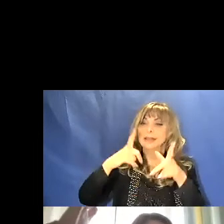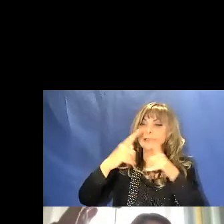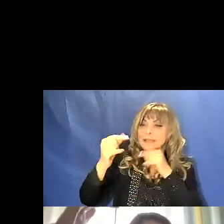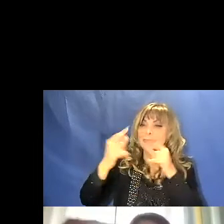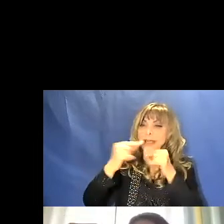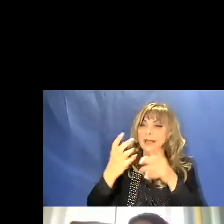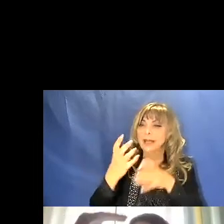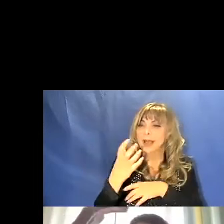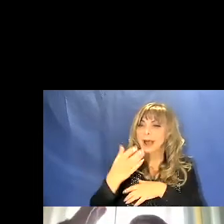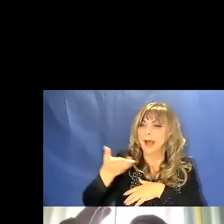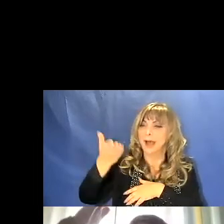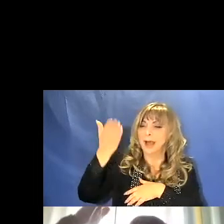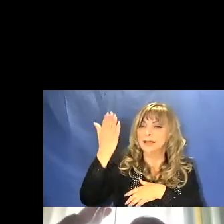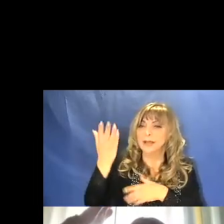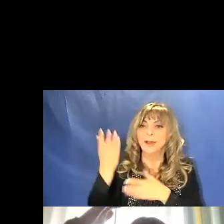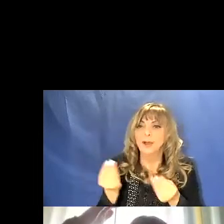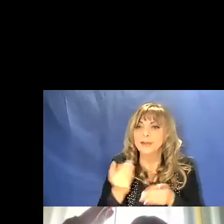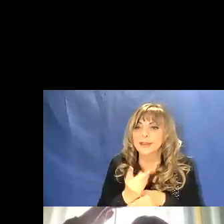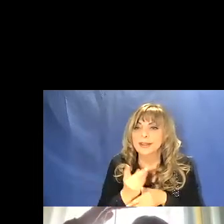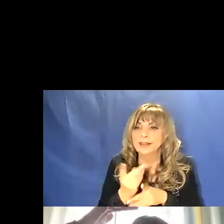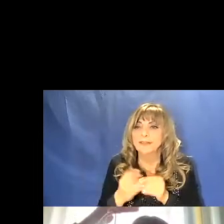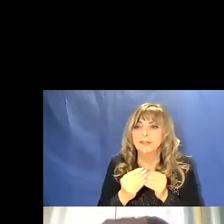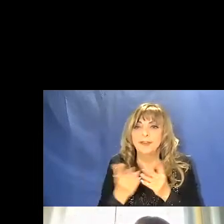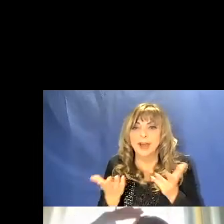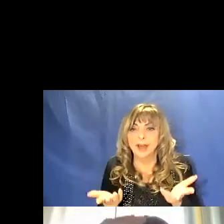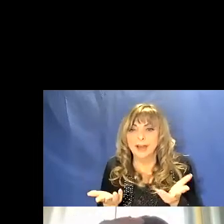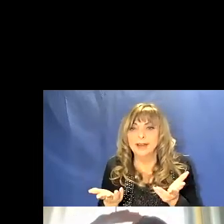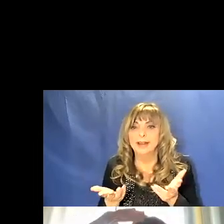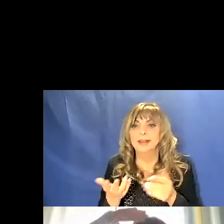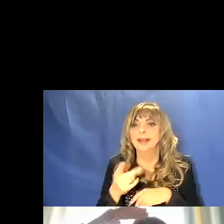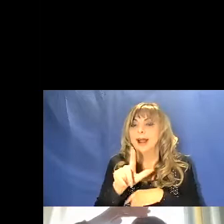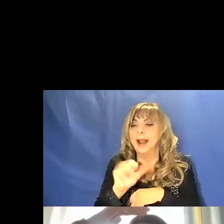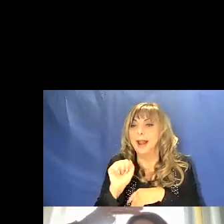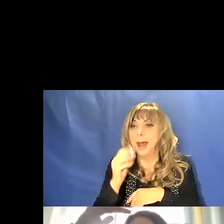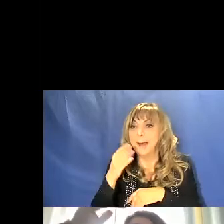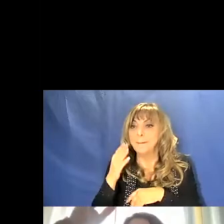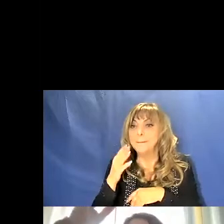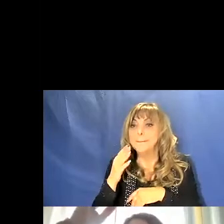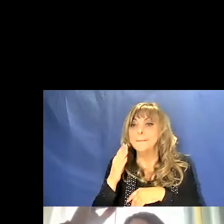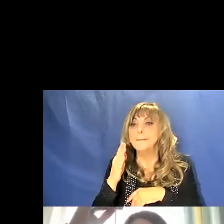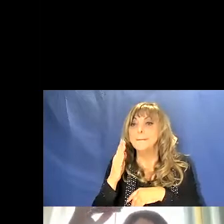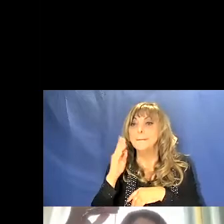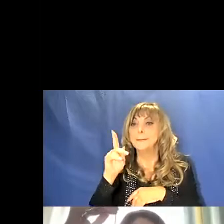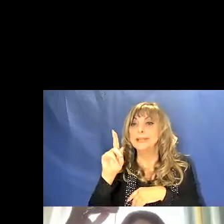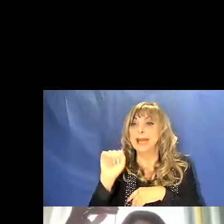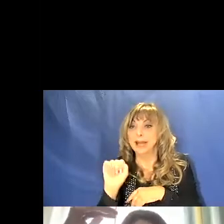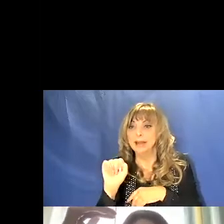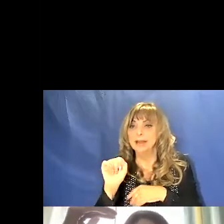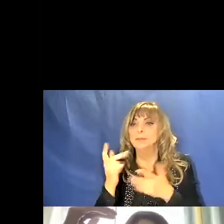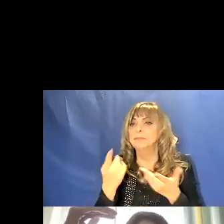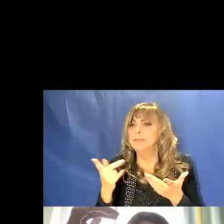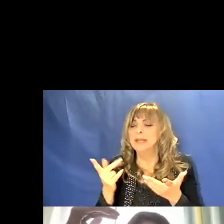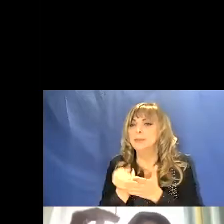alte, cosa deve fare il lambda affinché il prodotto rimanga costante? L'onda deve